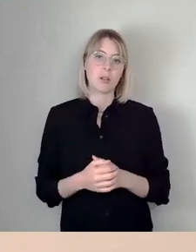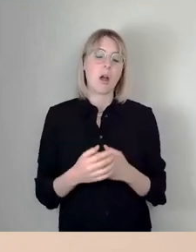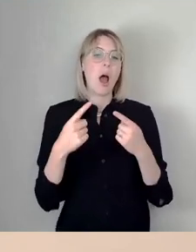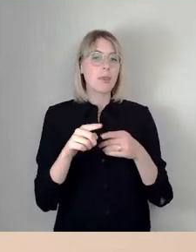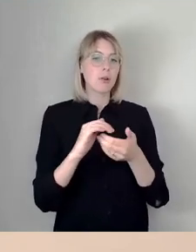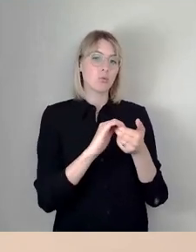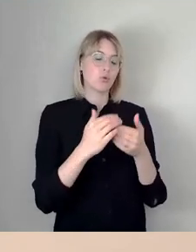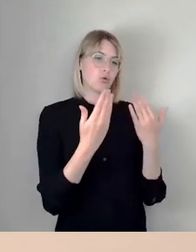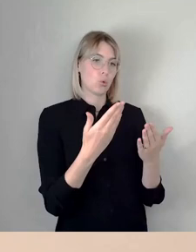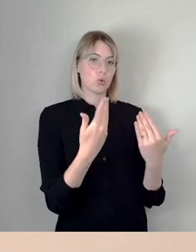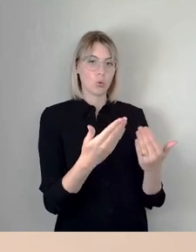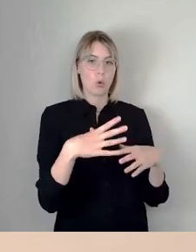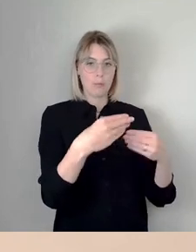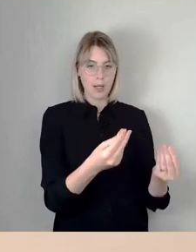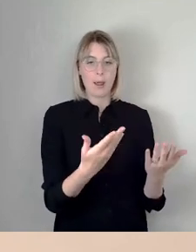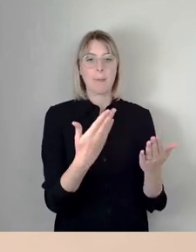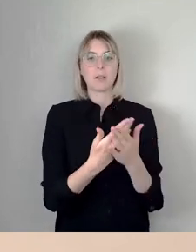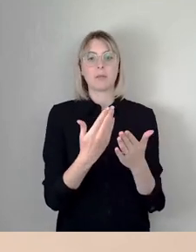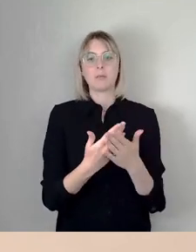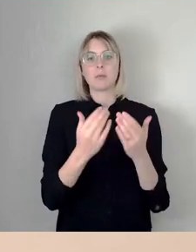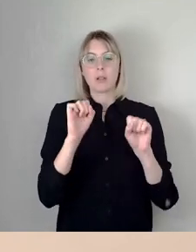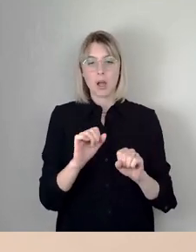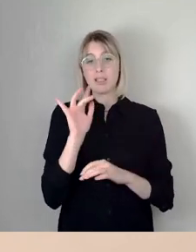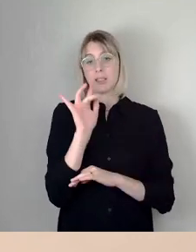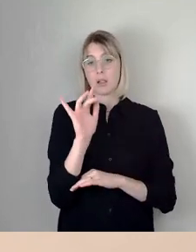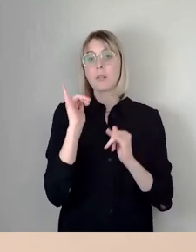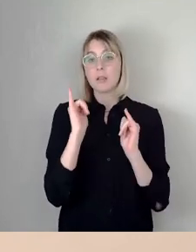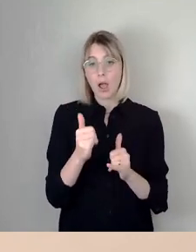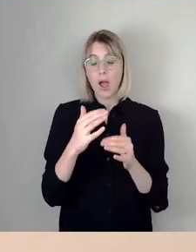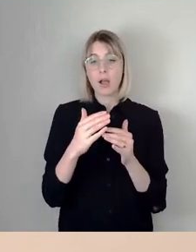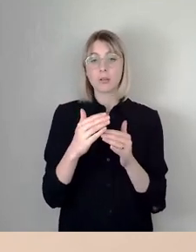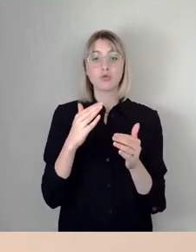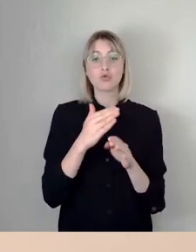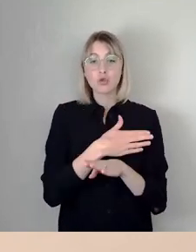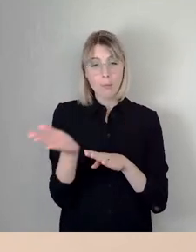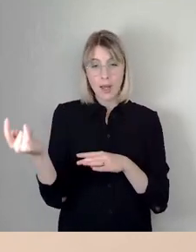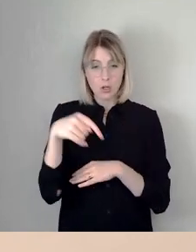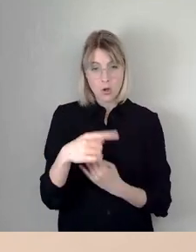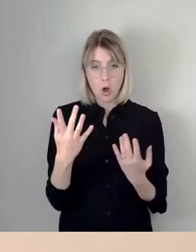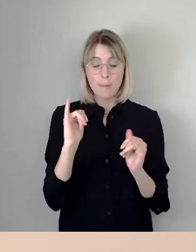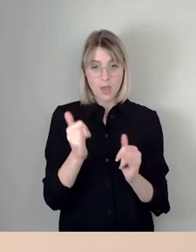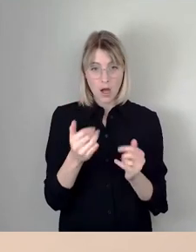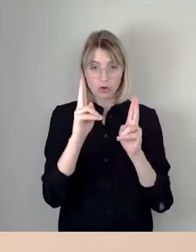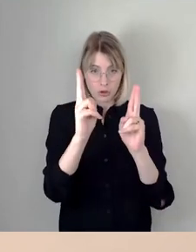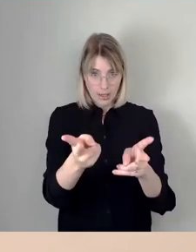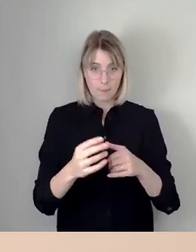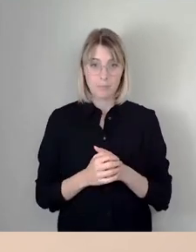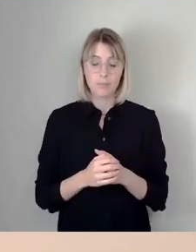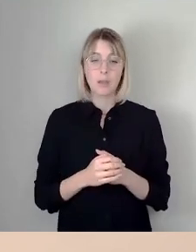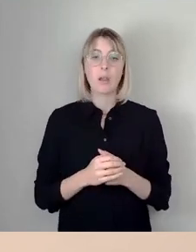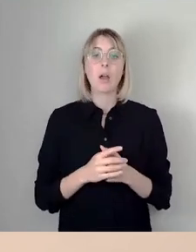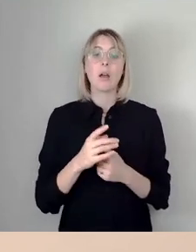Insofern kann man richtigerweise kritisieren, dass das alles viel zu spät gekommen ist und sich fragen, warum ist das alles nicht schon